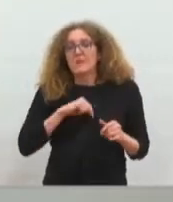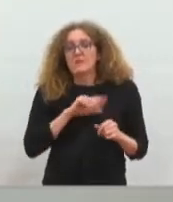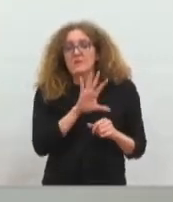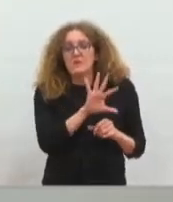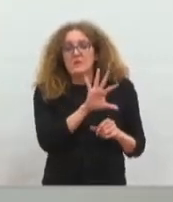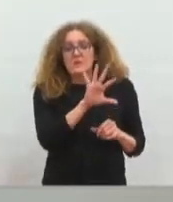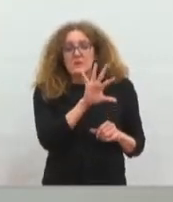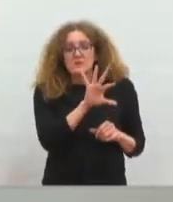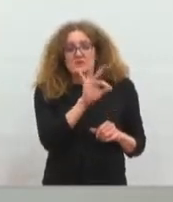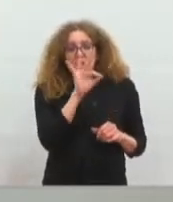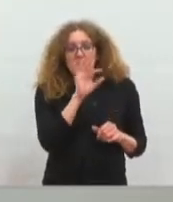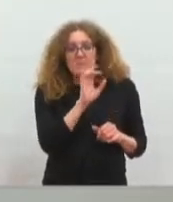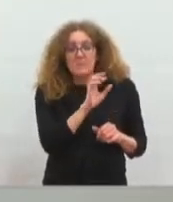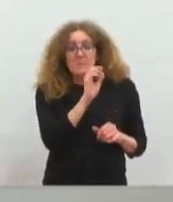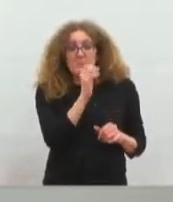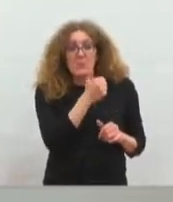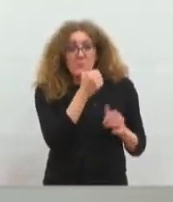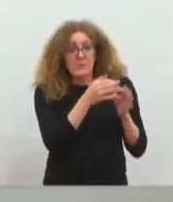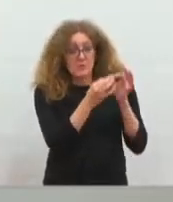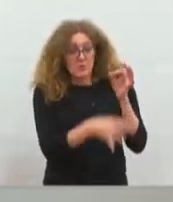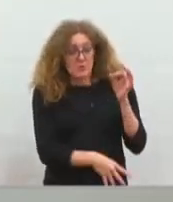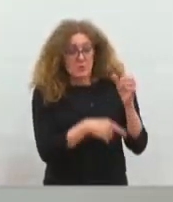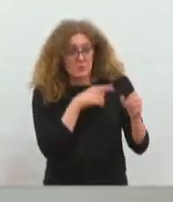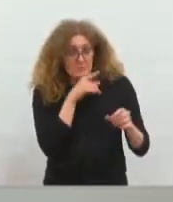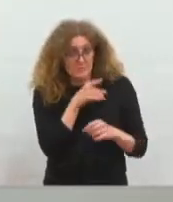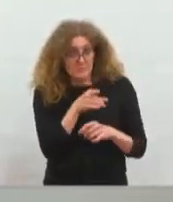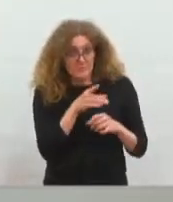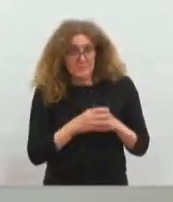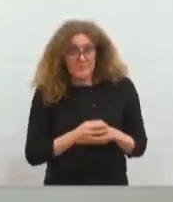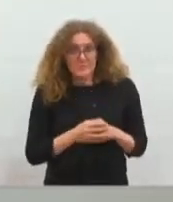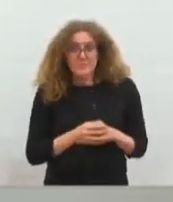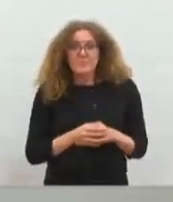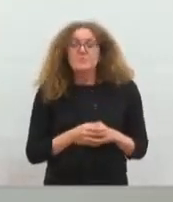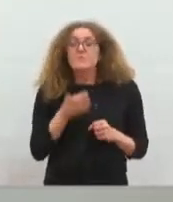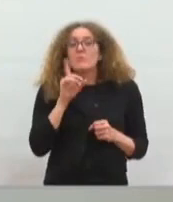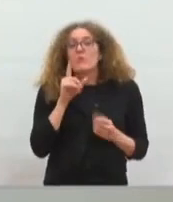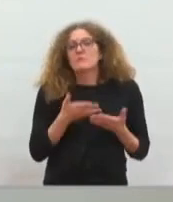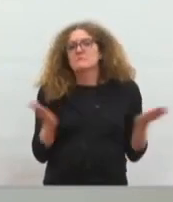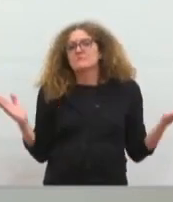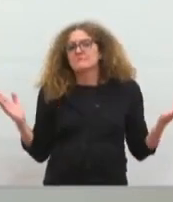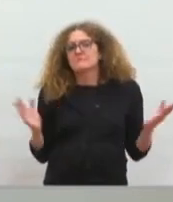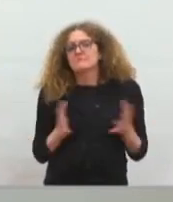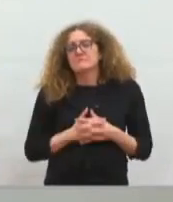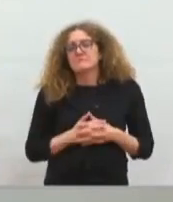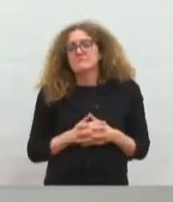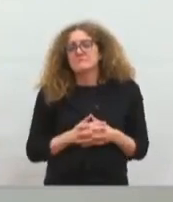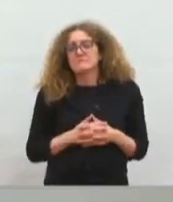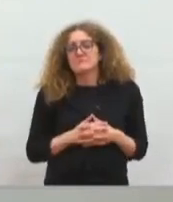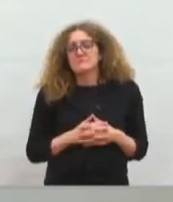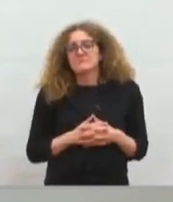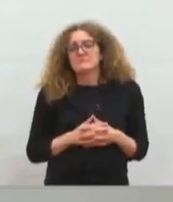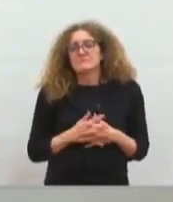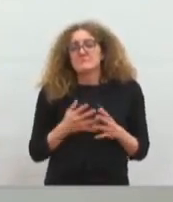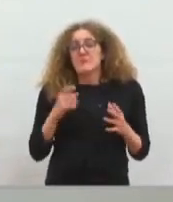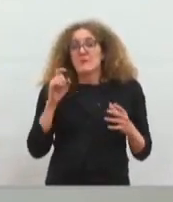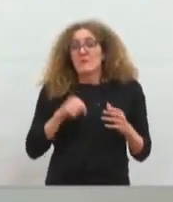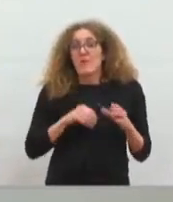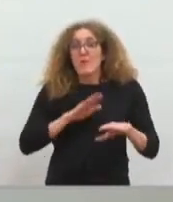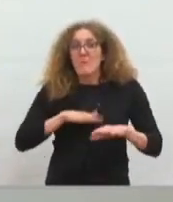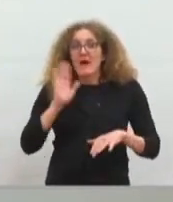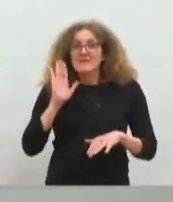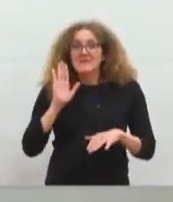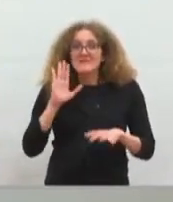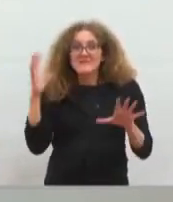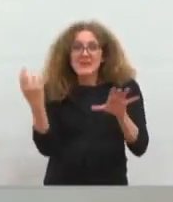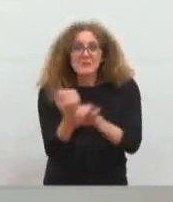solution pour une raison extrêmement simple. Il s'agit de réussir notre pari. Il